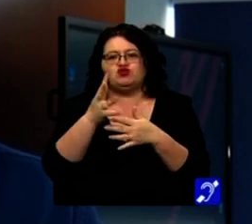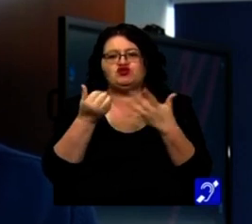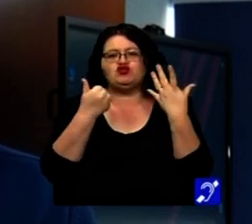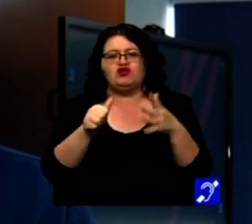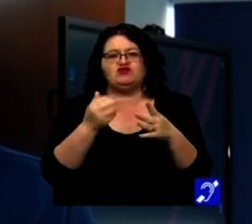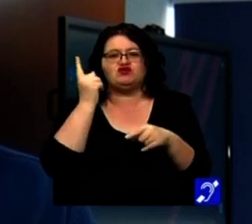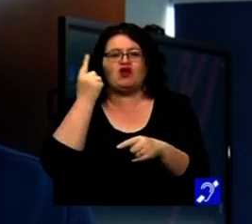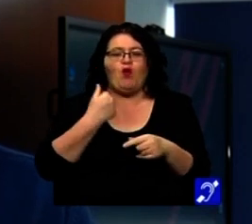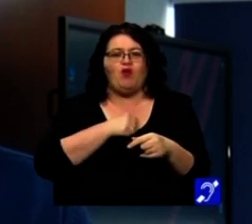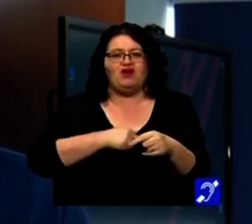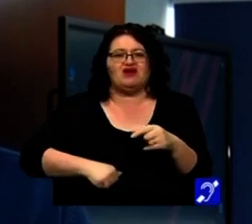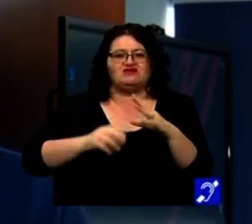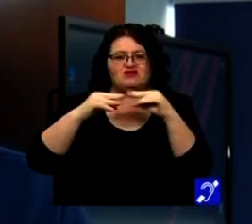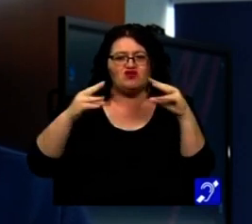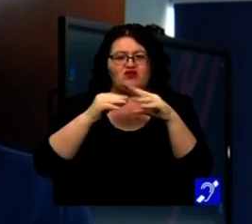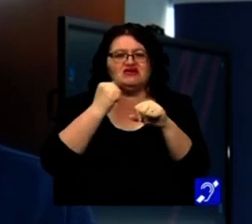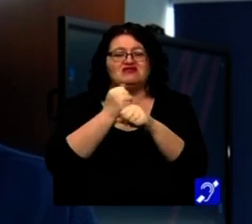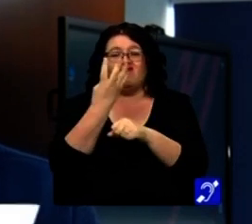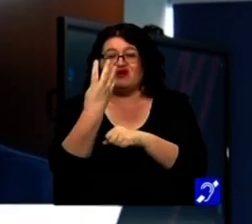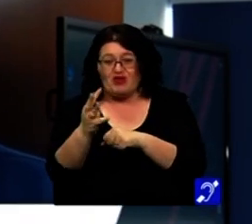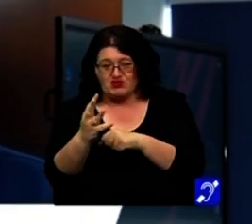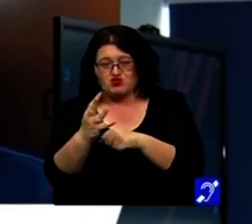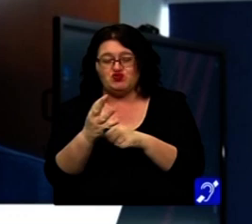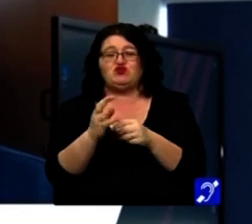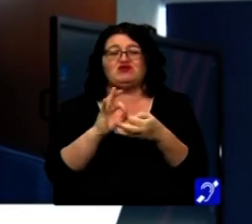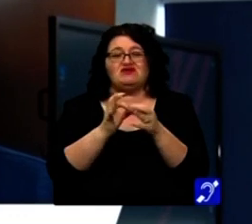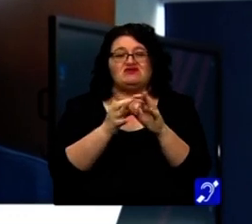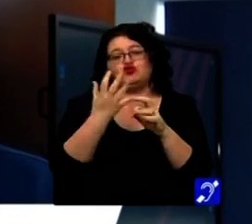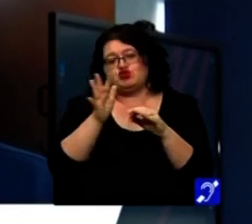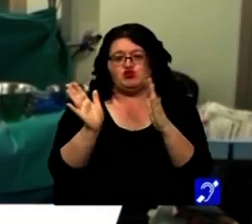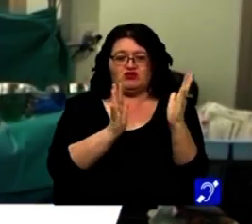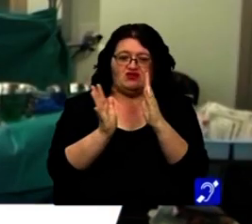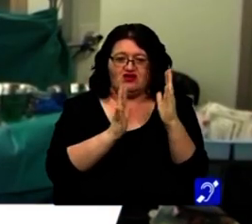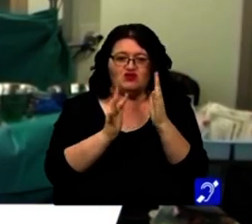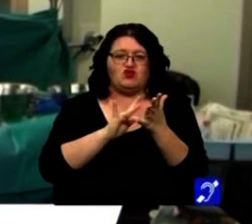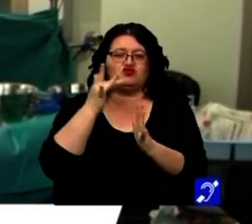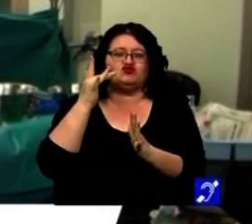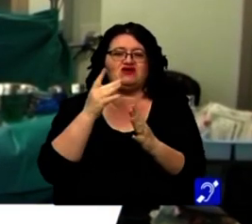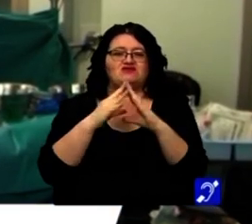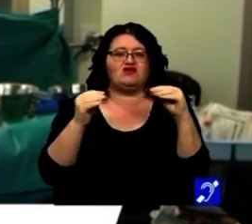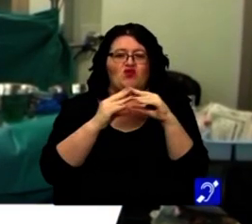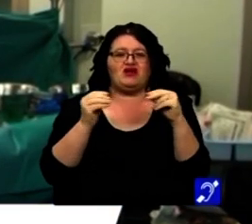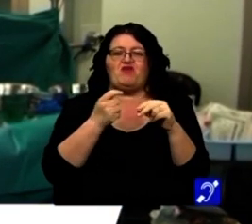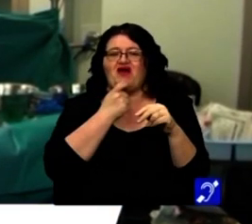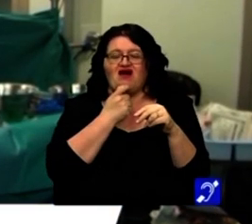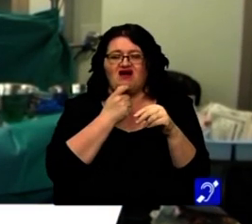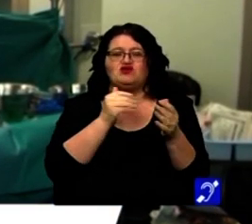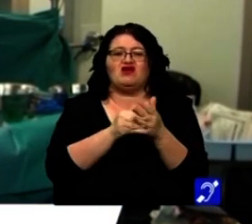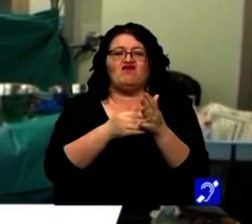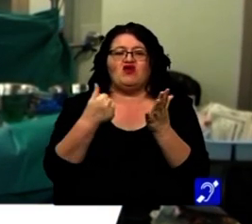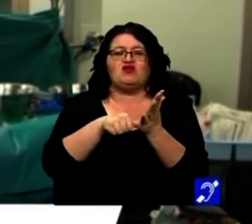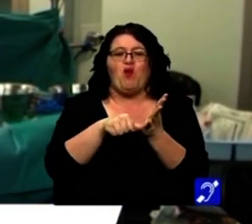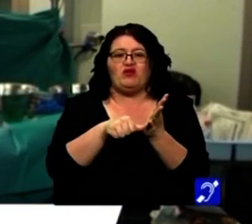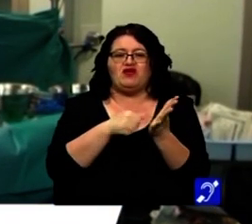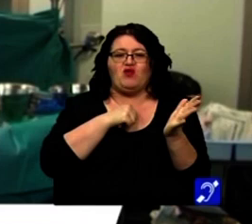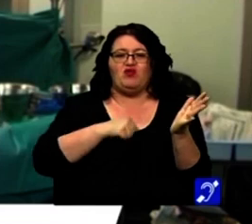făcute în România. Trebuie să fac vreo 400-500 cu indulgență în România pe an și e nevoie de vreo 1000.